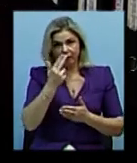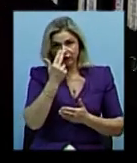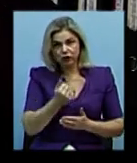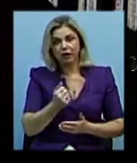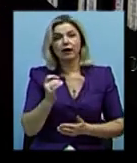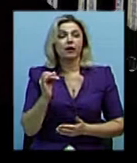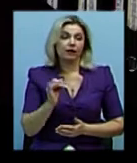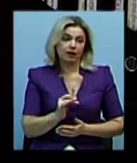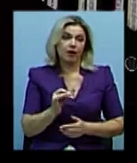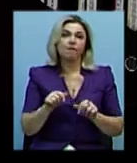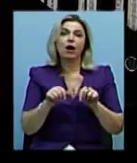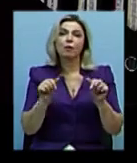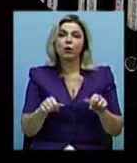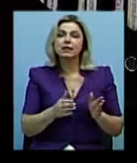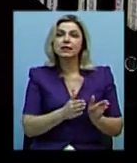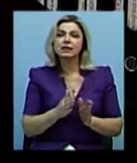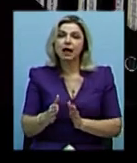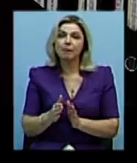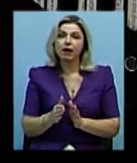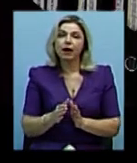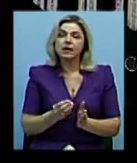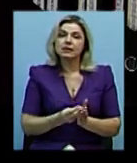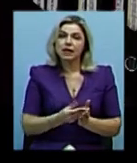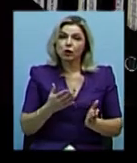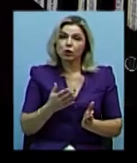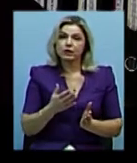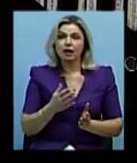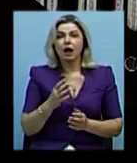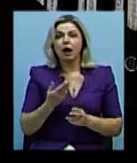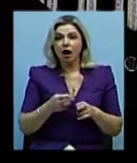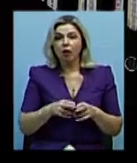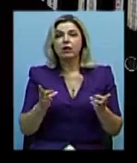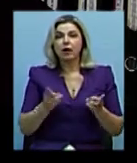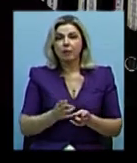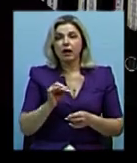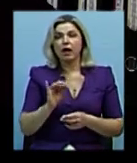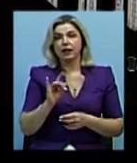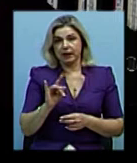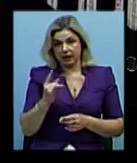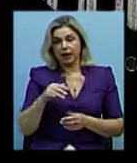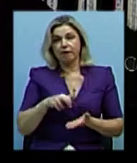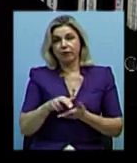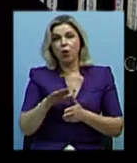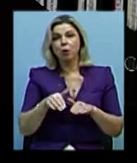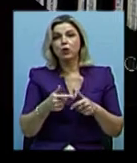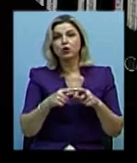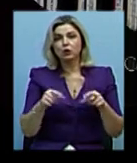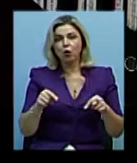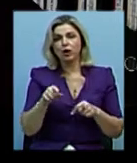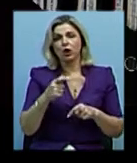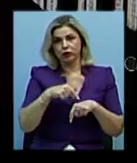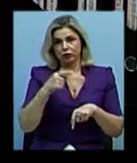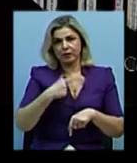І формується система цінностей, яка необхідна. І дитина виходить після школи, вона почувається себе більш